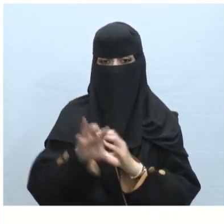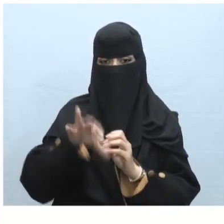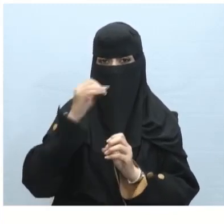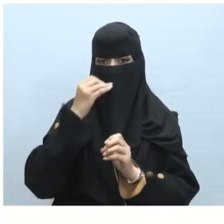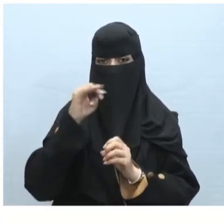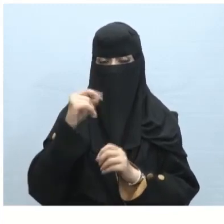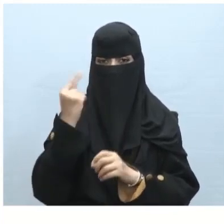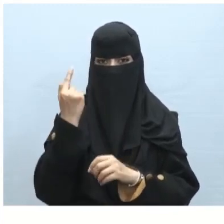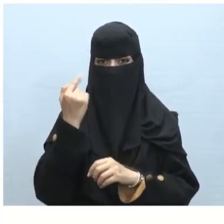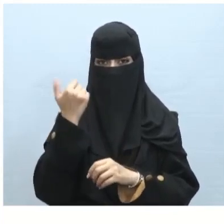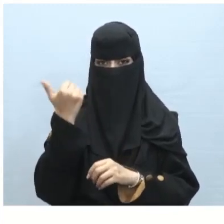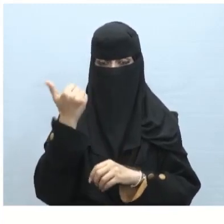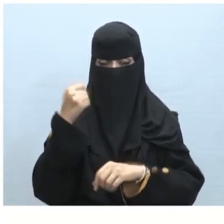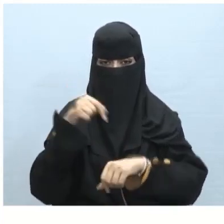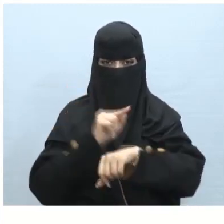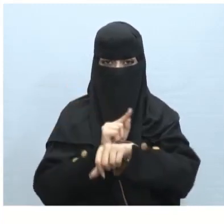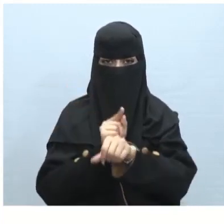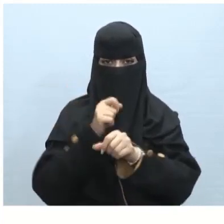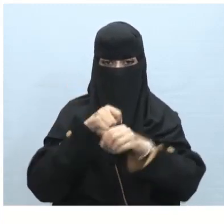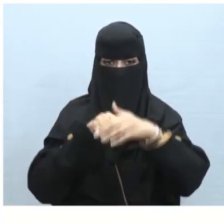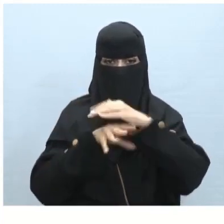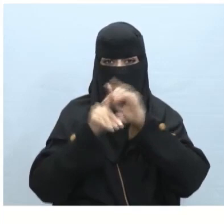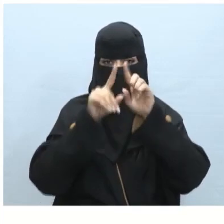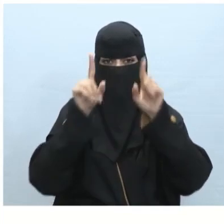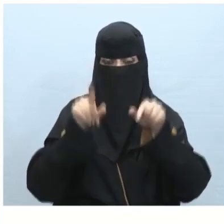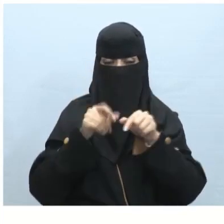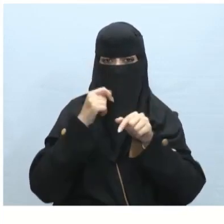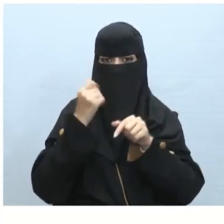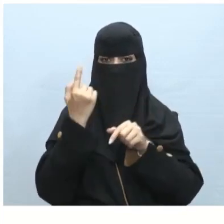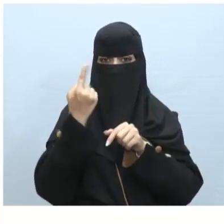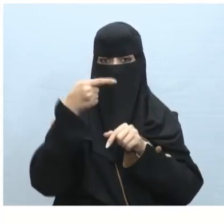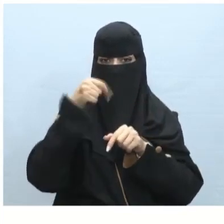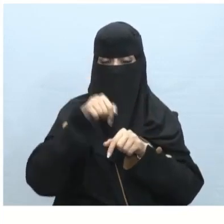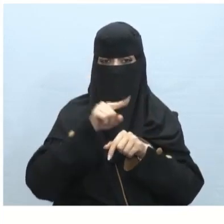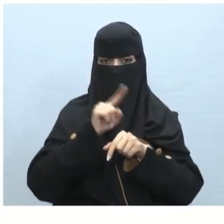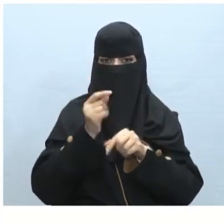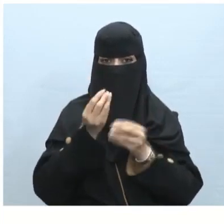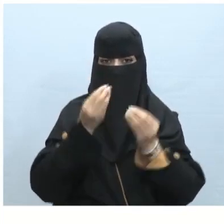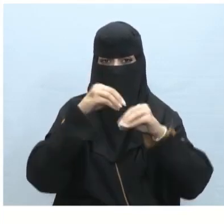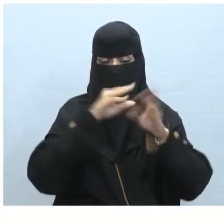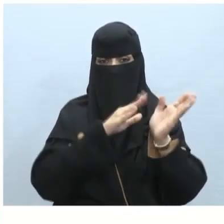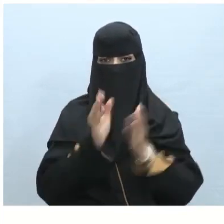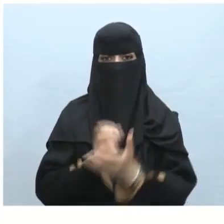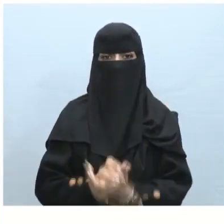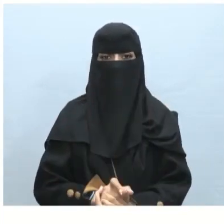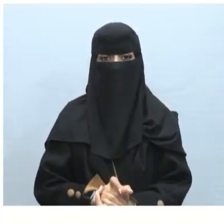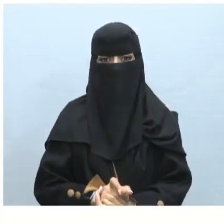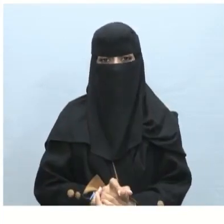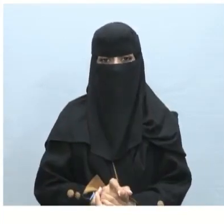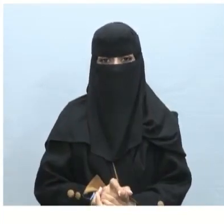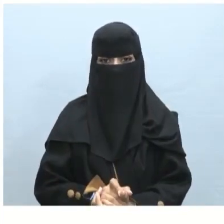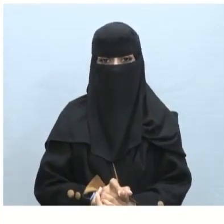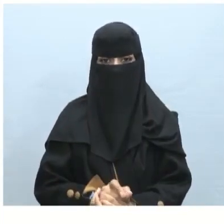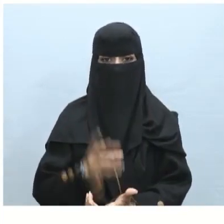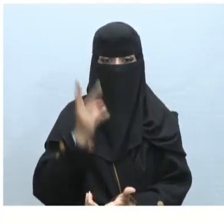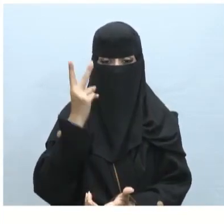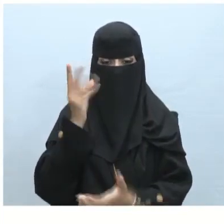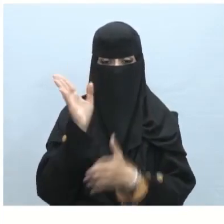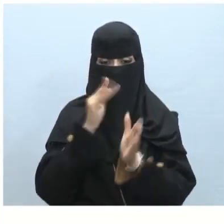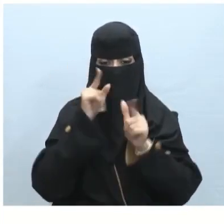الانتقال ست ثواني وتظهر الشريحة لمدة عشر ثواني إضافية اثنين